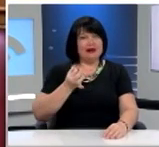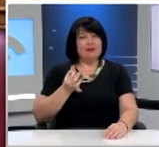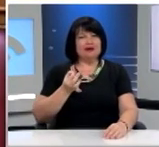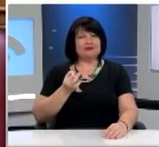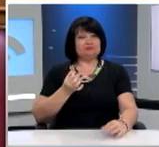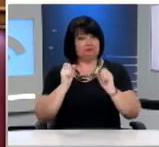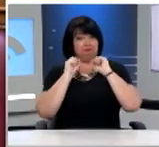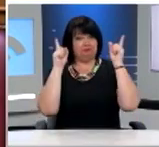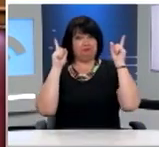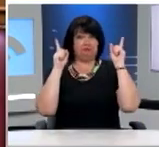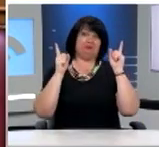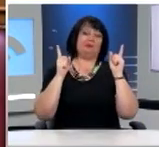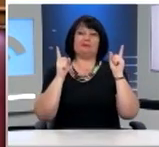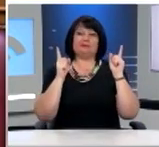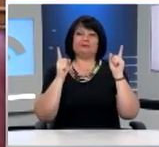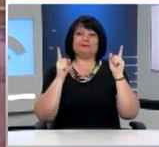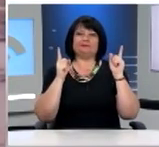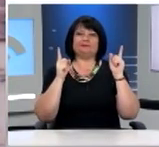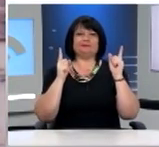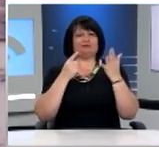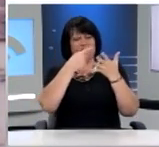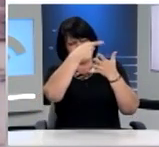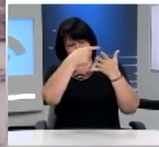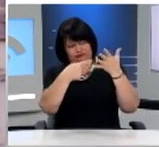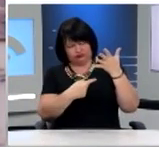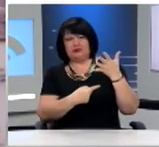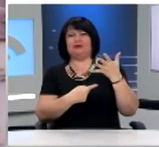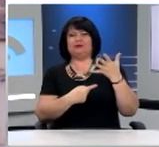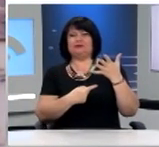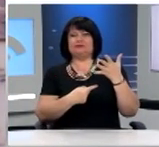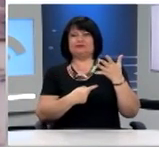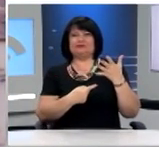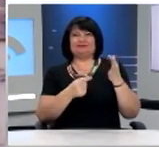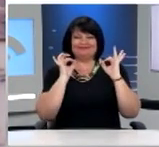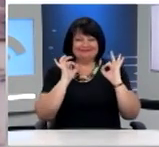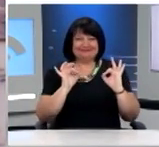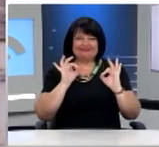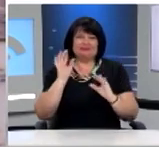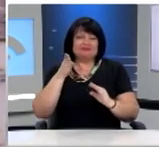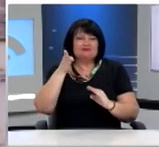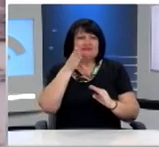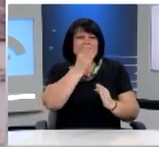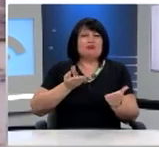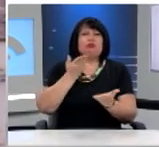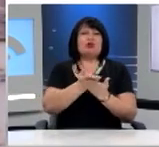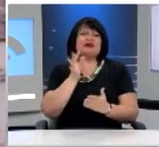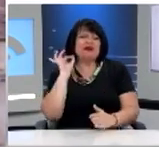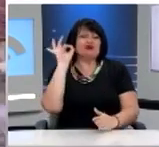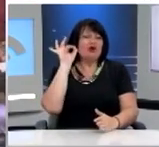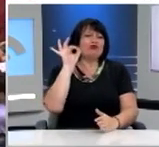εντυπωσιακή απαρίθμιση μελετημένων και στοχευμένων προτάσεων.